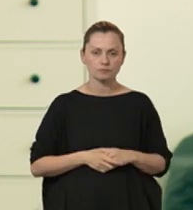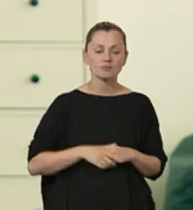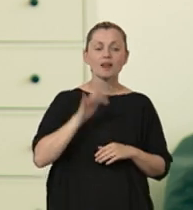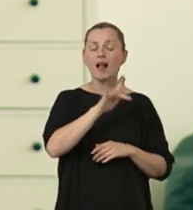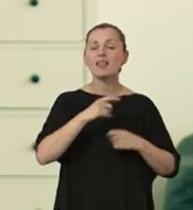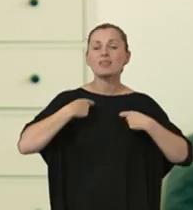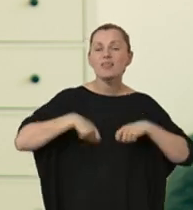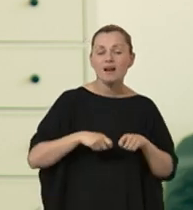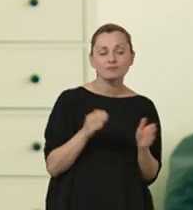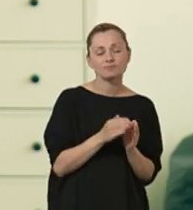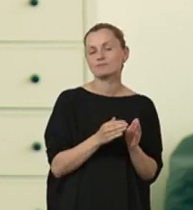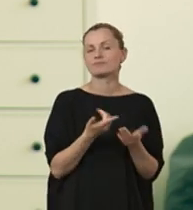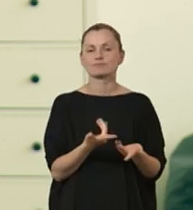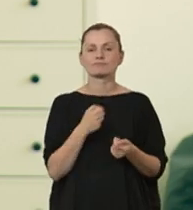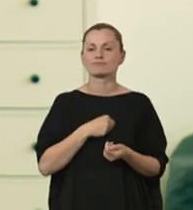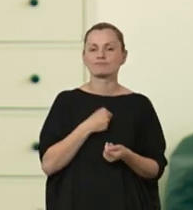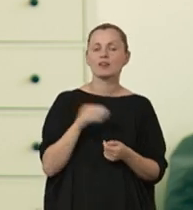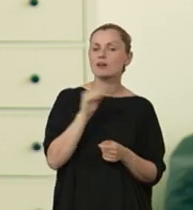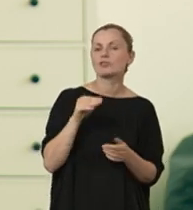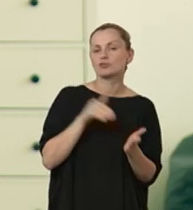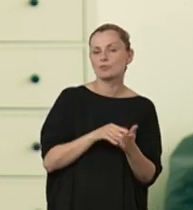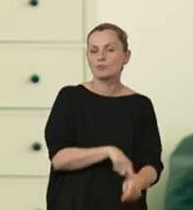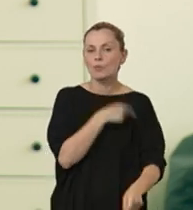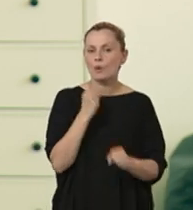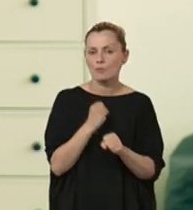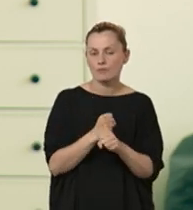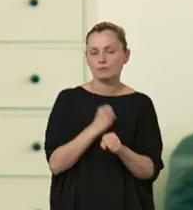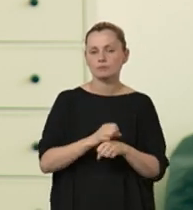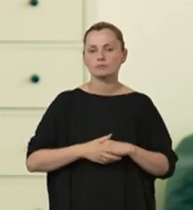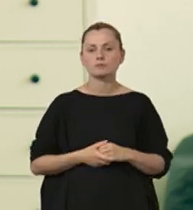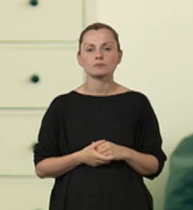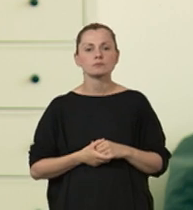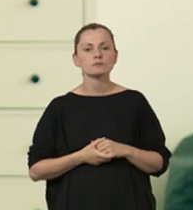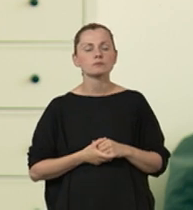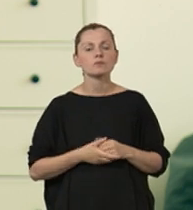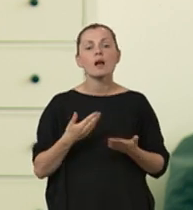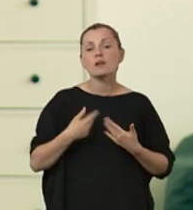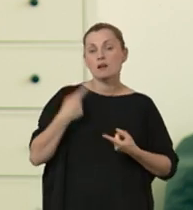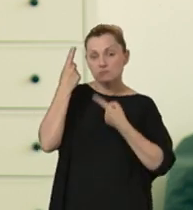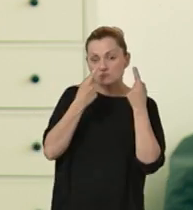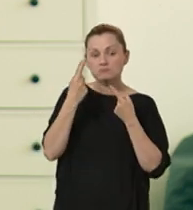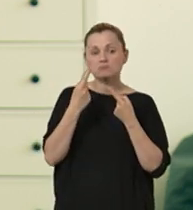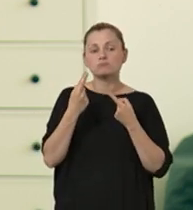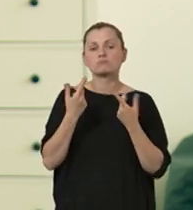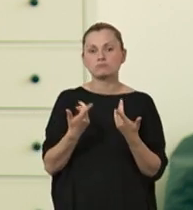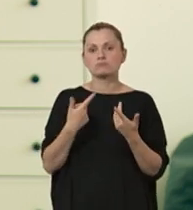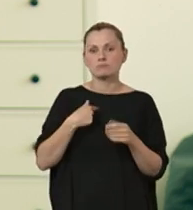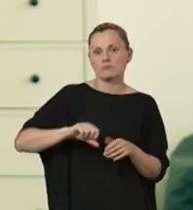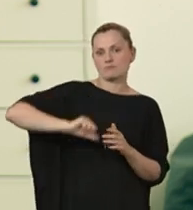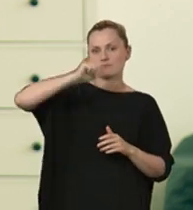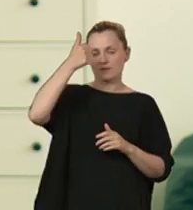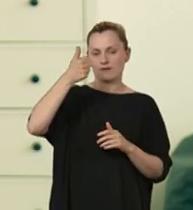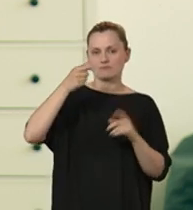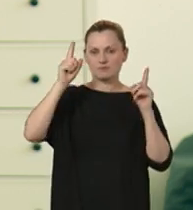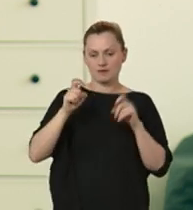natomiast na wsiach niestety jeszcze musimy nad tym długo popracować. Także myślę, że jesteśmy w pewien sposób